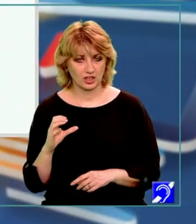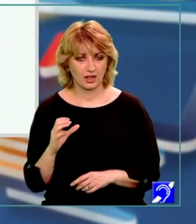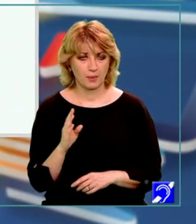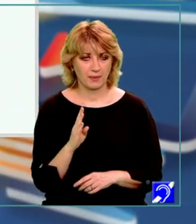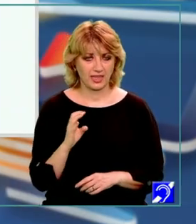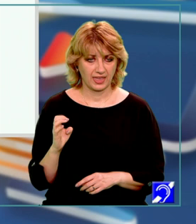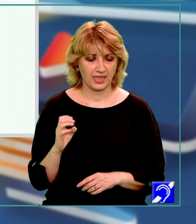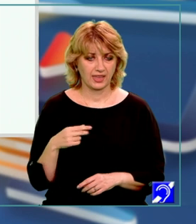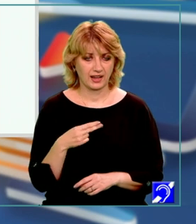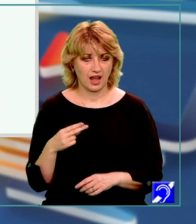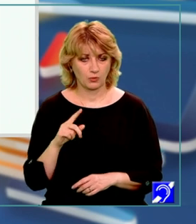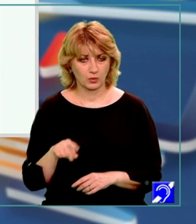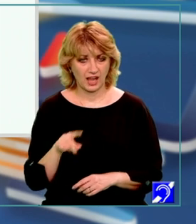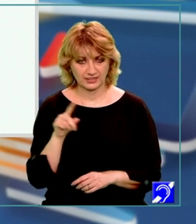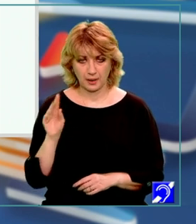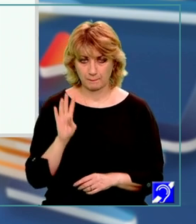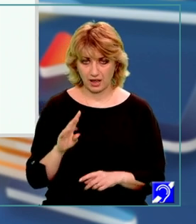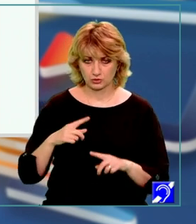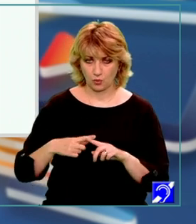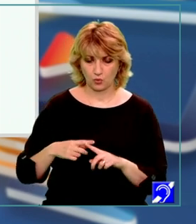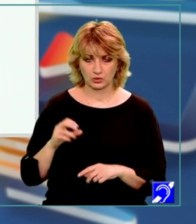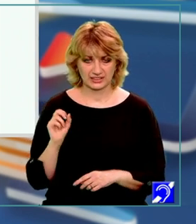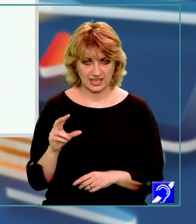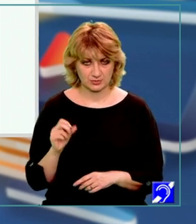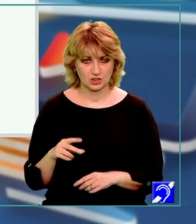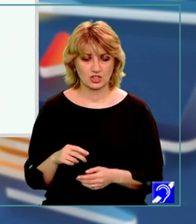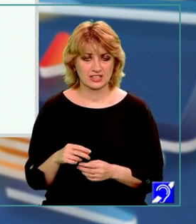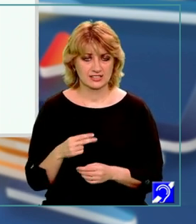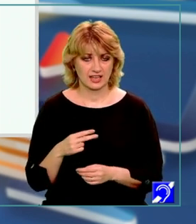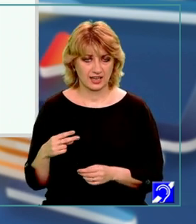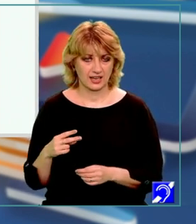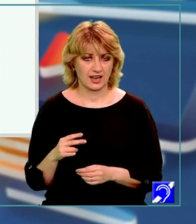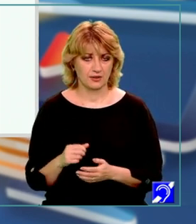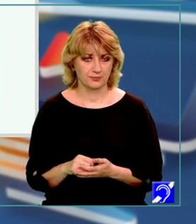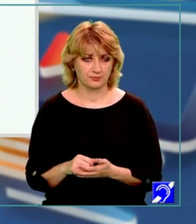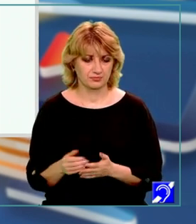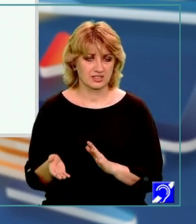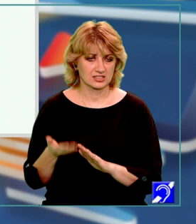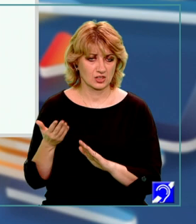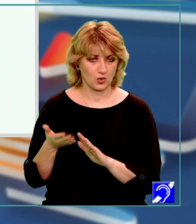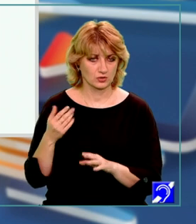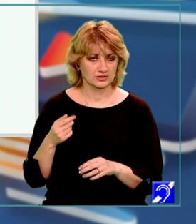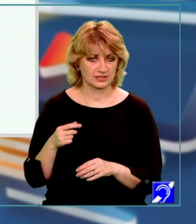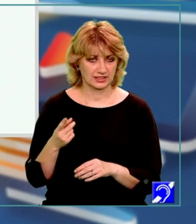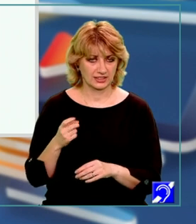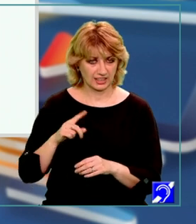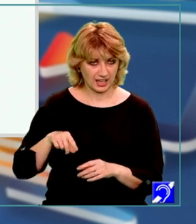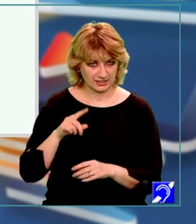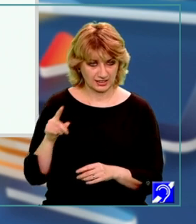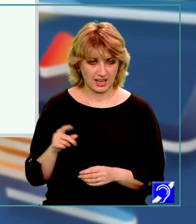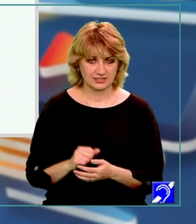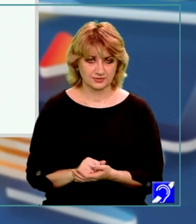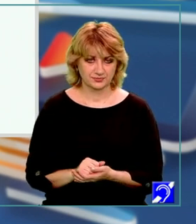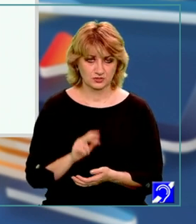egal cu radical din 4 înmulțit cu 13 scoțând factorii de sub radical radical din 4, 2, 2